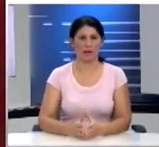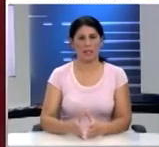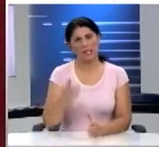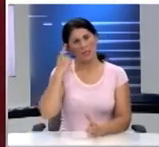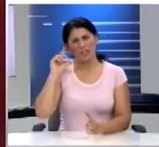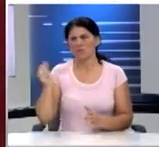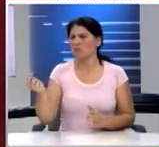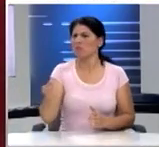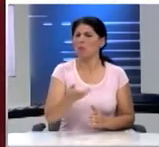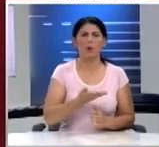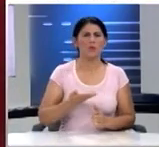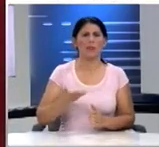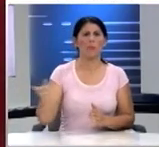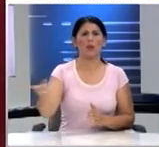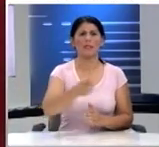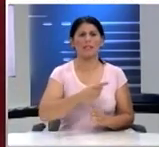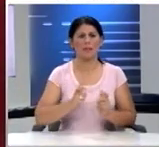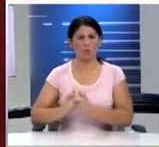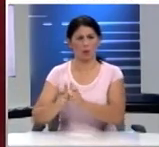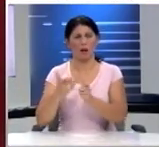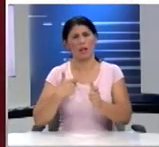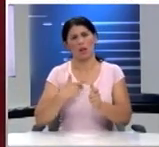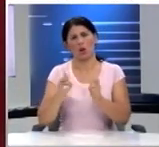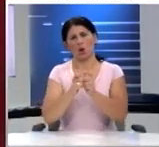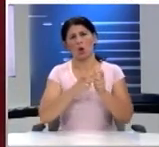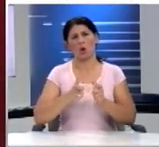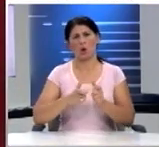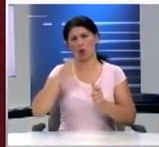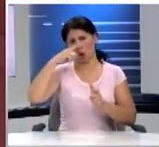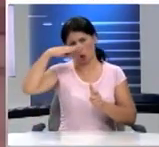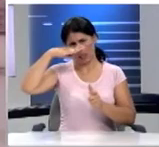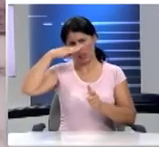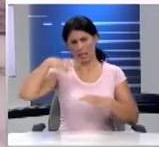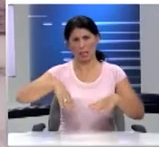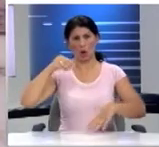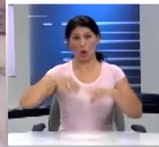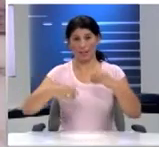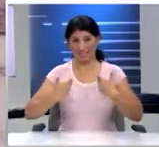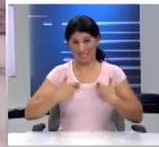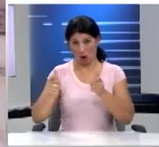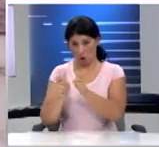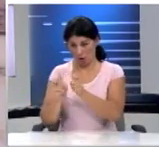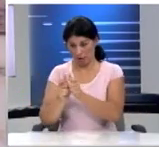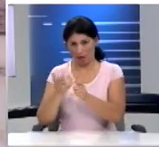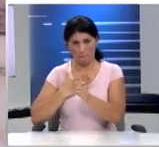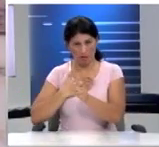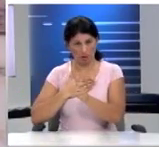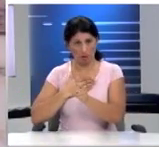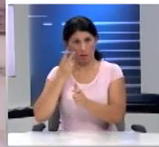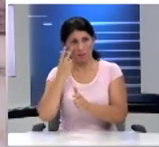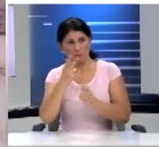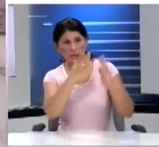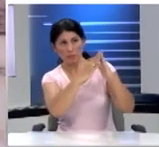ξέρω πόσοι από εσάς είστε από χωριά Εγώ είμαι από ένα χωριό των Ιωαννίνων Στα χωριά μας βλέπουμε